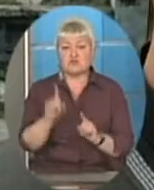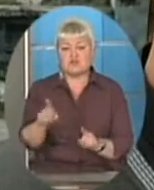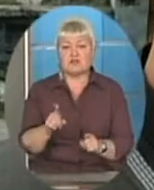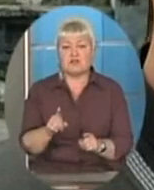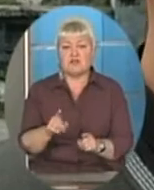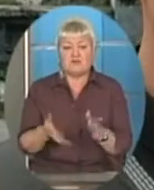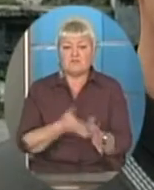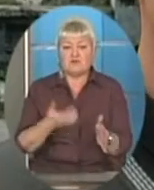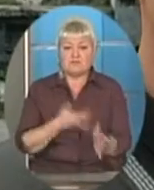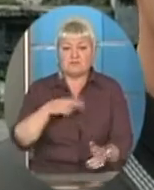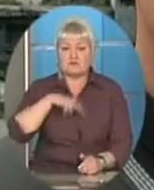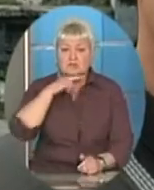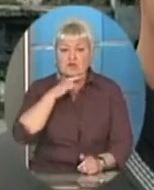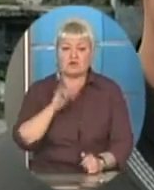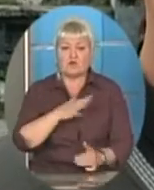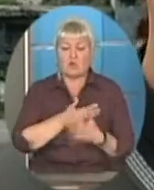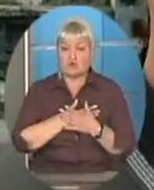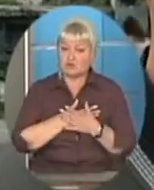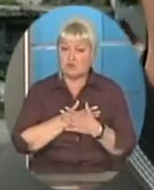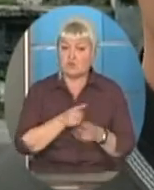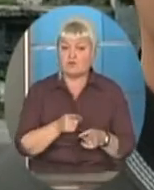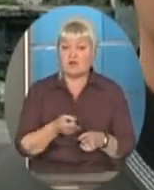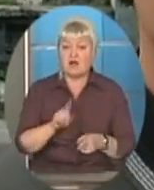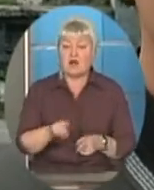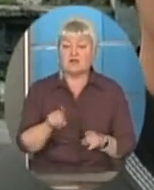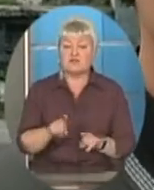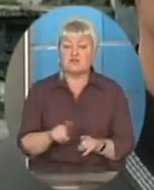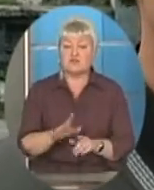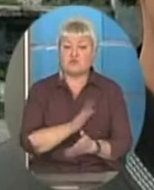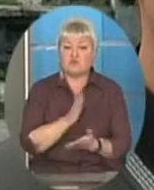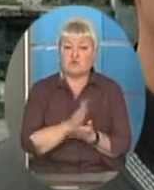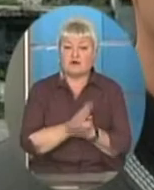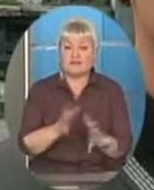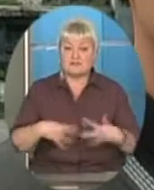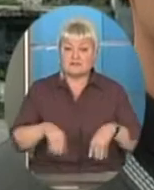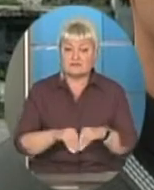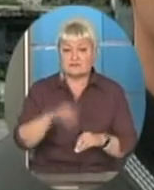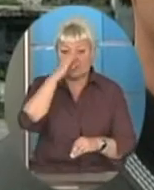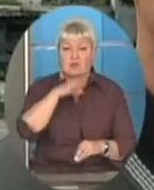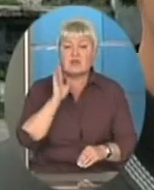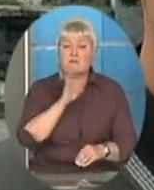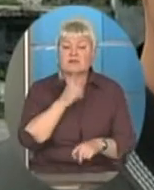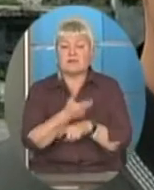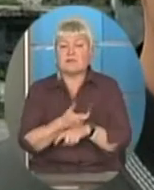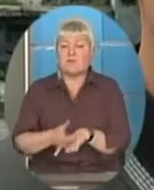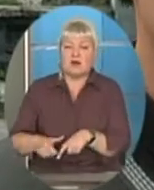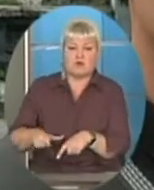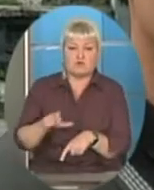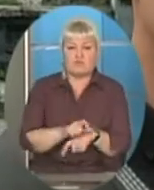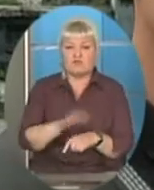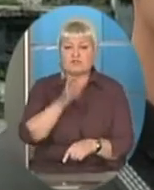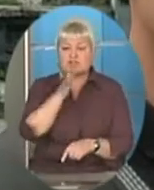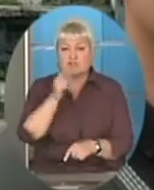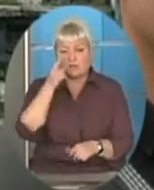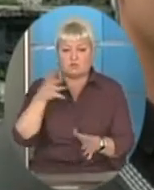обділені увагою чи любов'ю, але, зрештою, те, що відбувається в сім'ї, коли батьки набагато більше є часу і